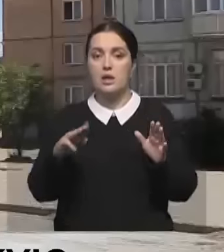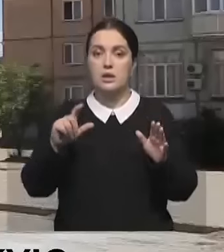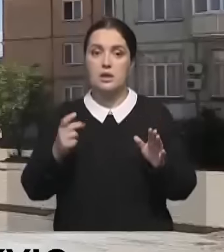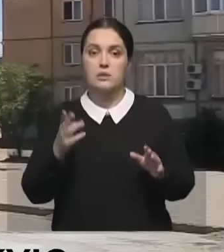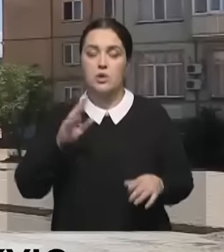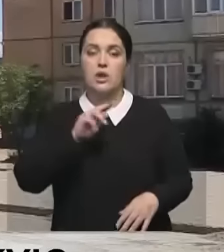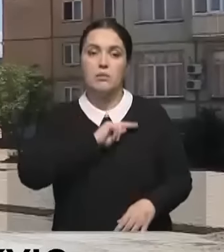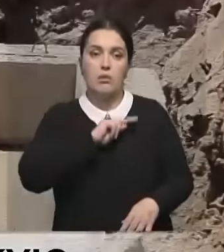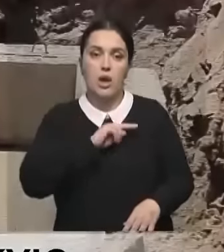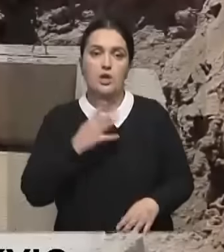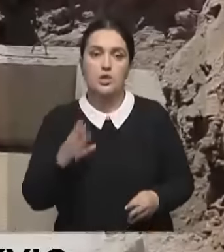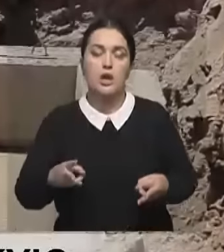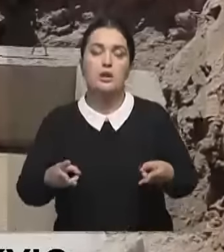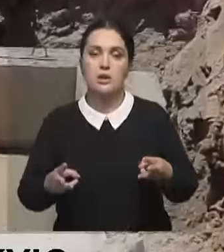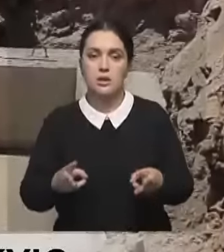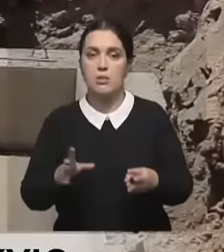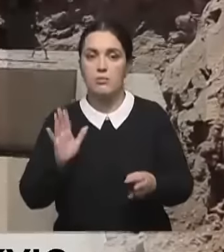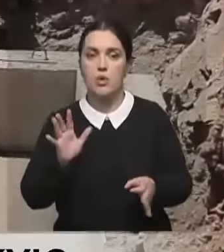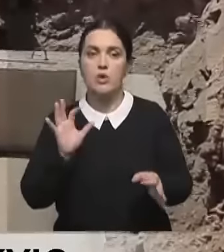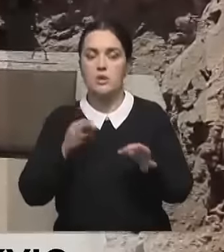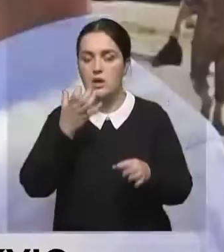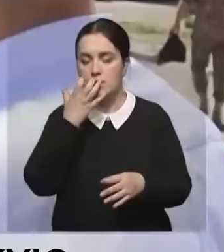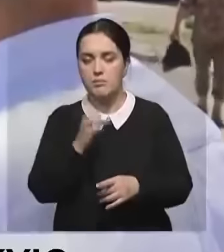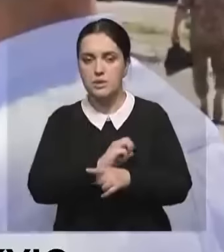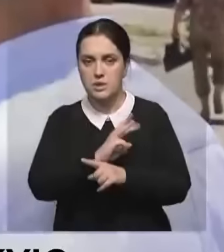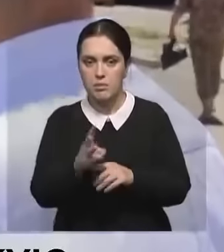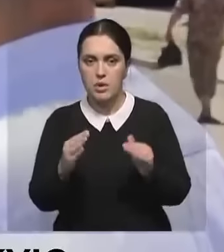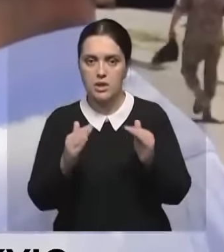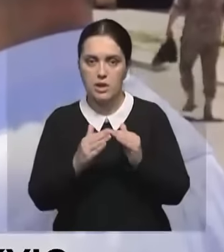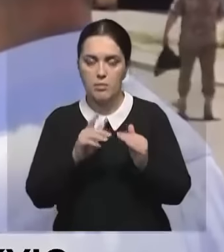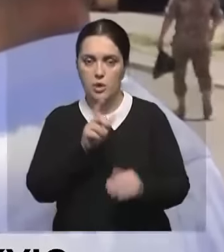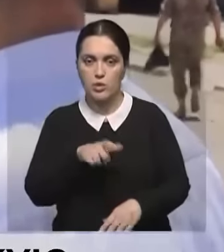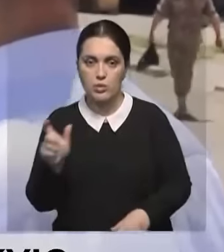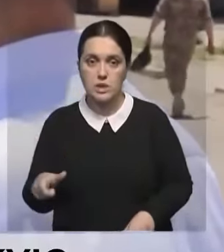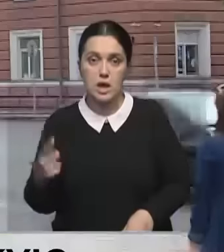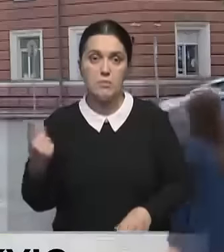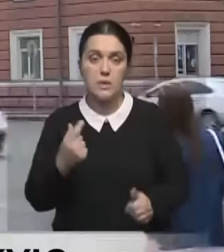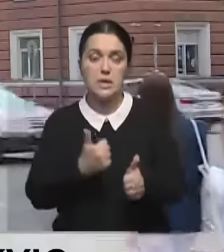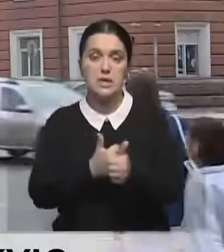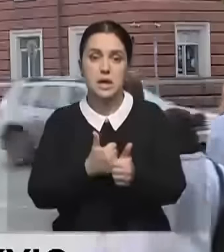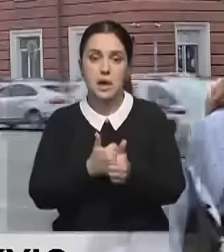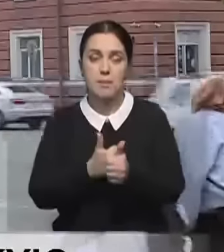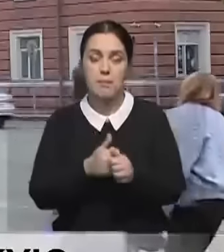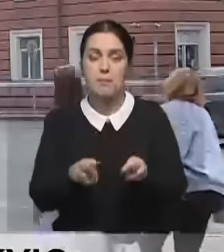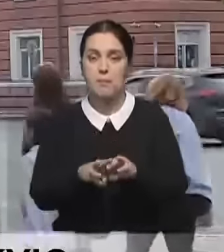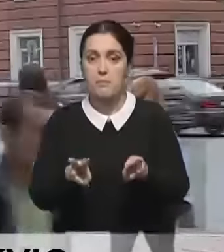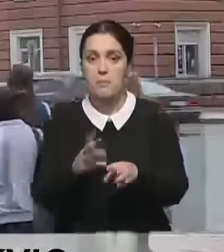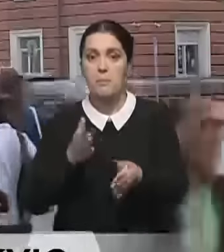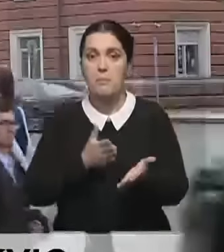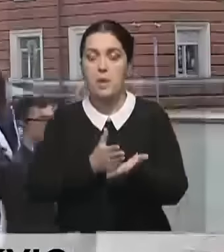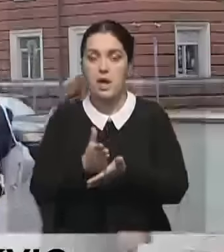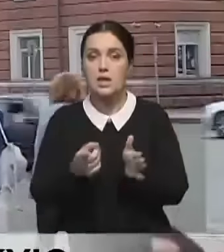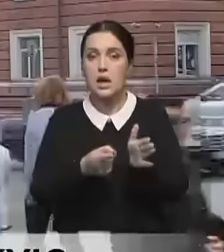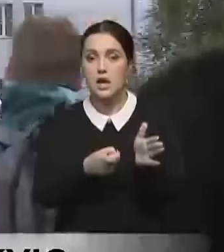работать с четырьмя котлами, что обеспечит стабильное теплоснабжение в домах жителей. Первый за премьер-министра побывал и в Караганде. Сейчас здесь идут